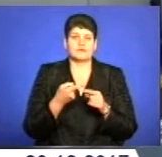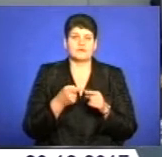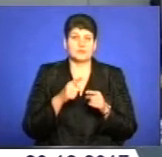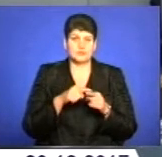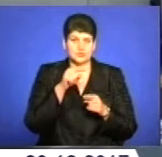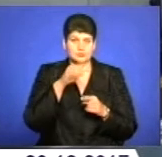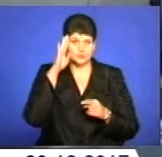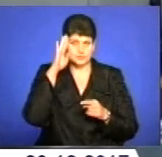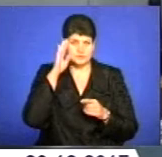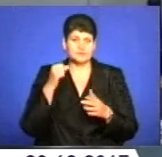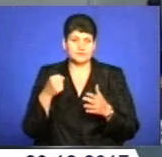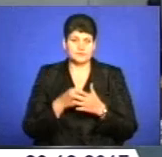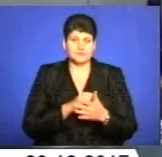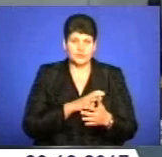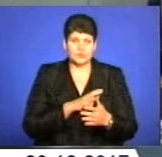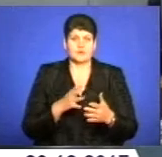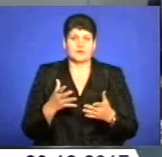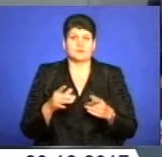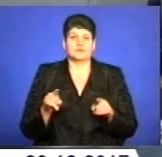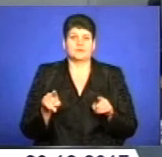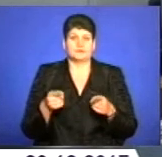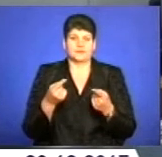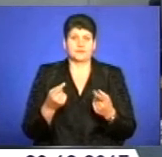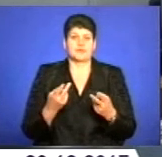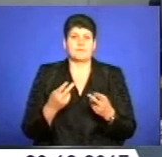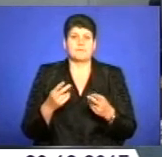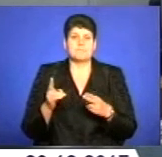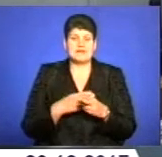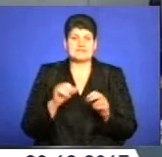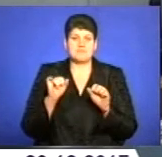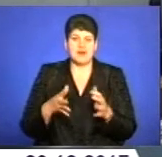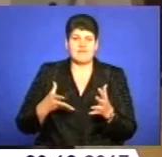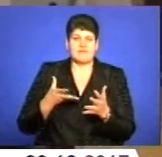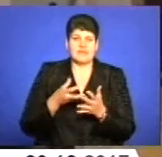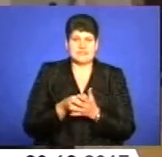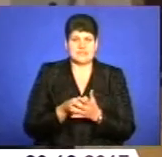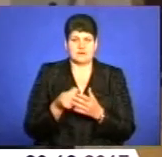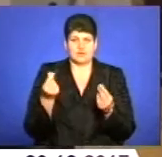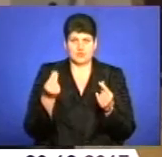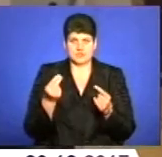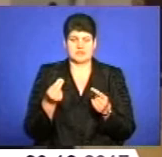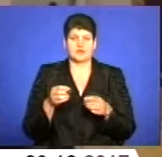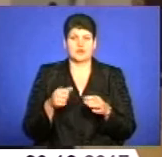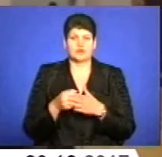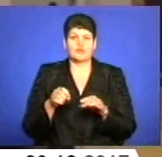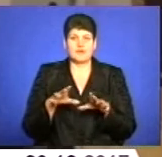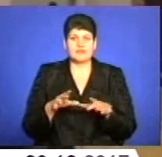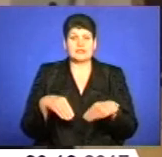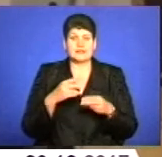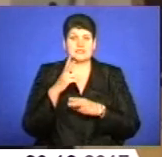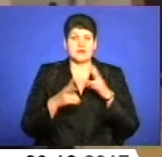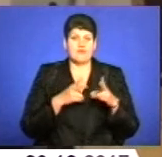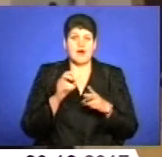було обрано запобіжний захід, тримання під вартою без права внесення застави до вируку суду. Захисники підозрюваного подали скаргу в